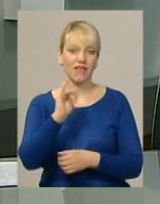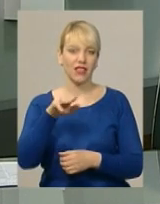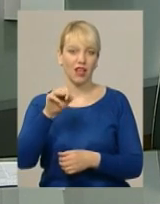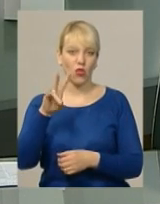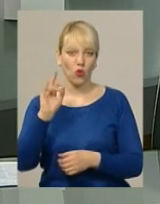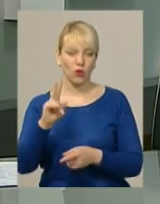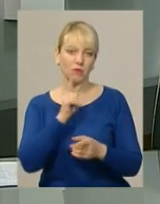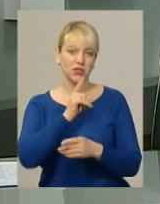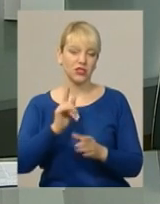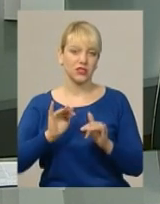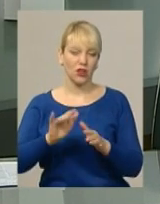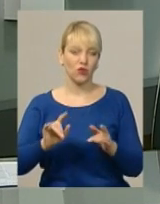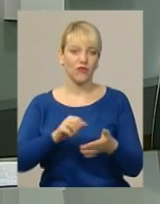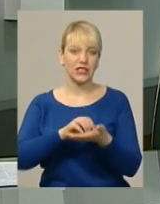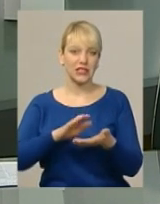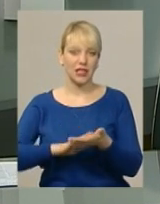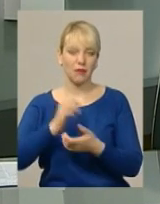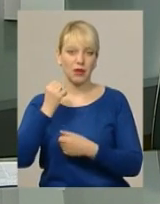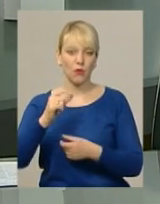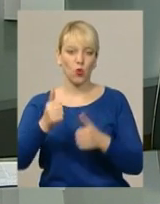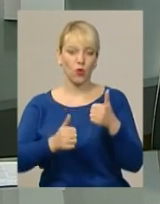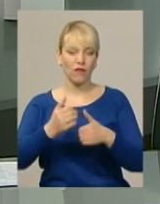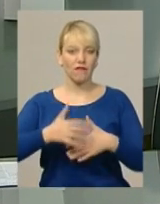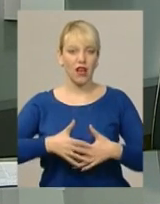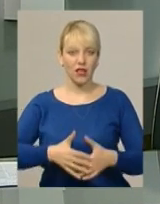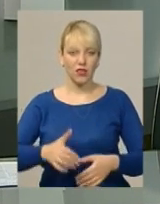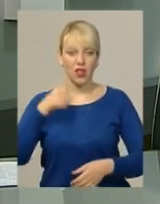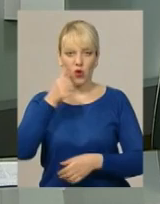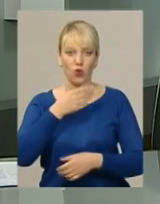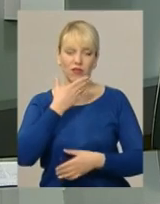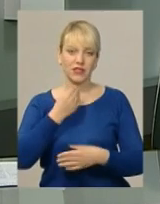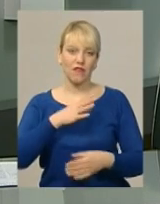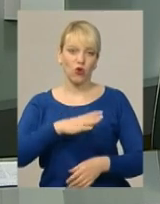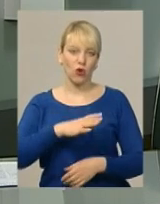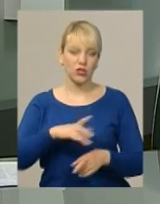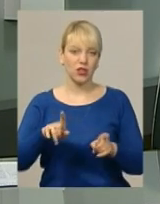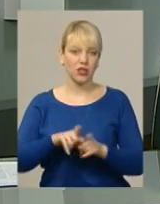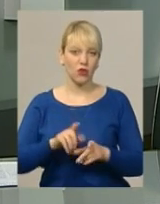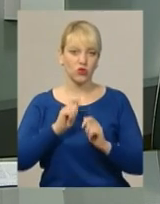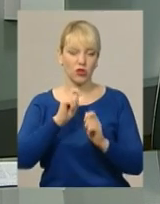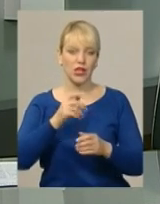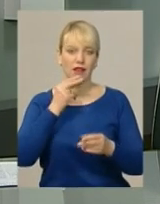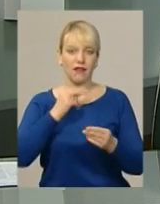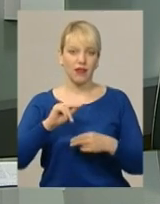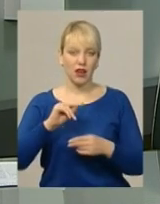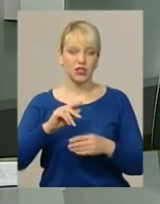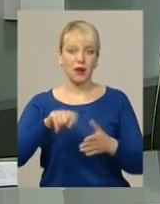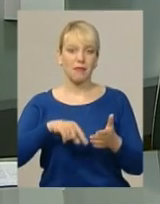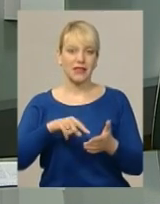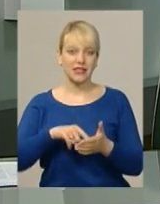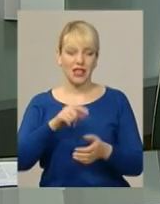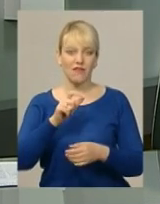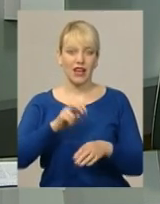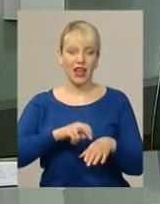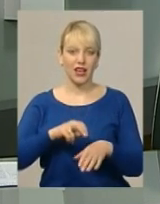час заходу відзначили переможниць у конкурсах «Вагіт на року» та «Краса в очікуванні». А також нагородили кращих місцевих лікарів. Їх за допомогою